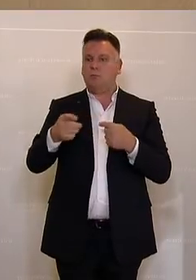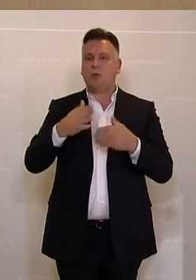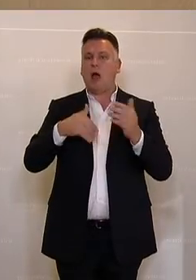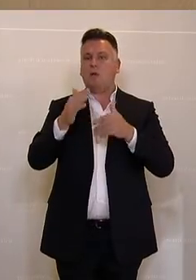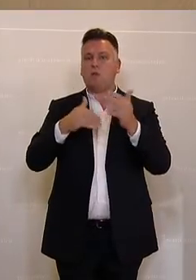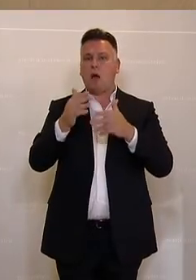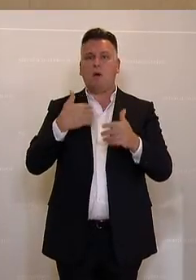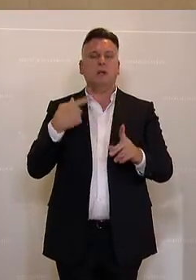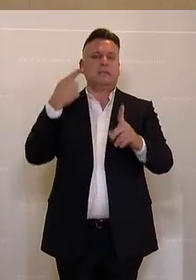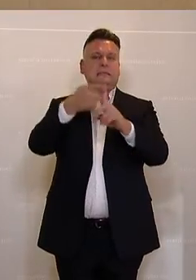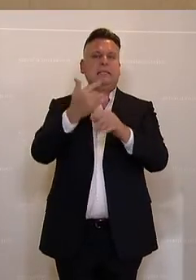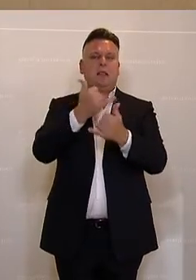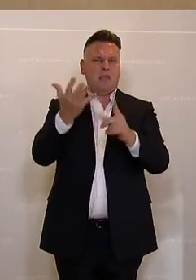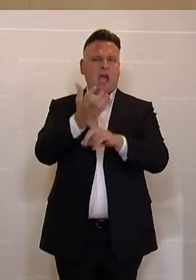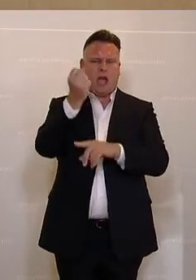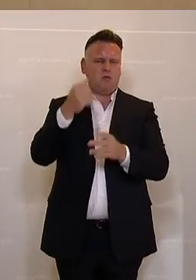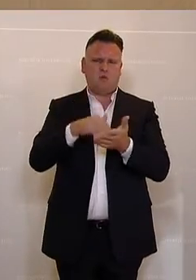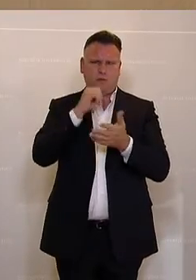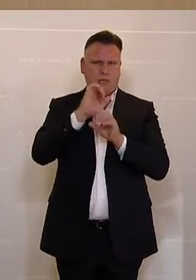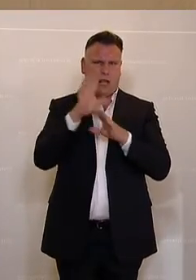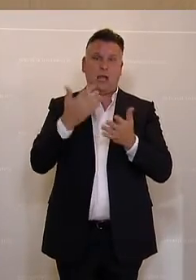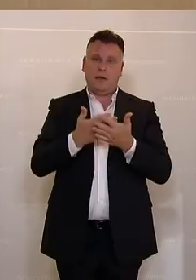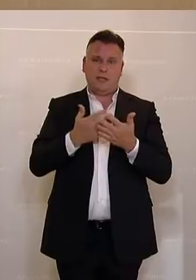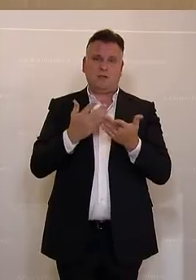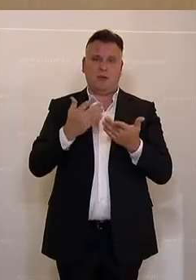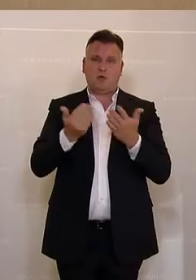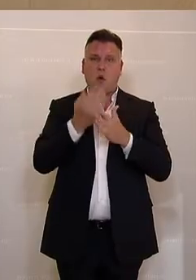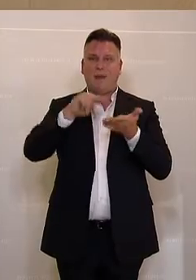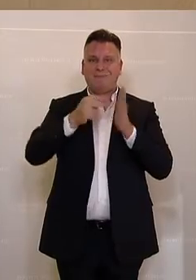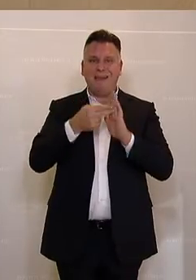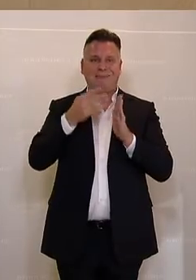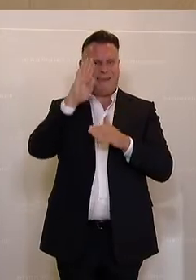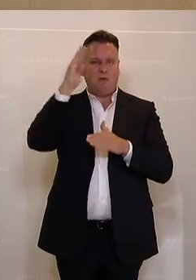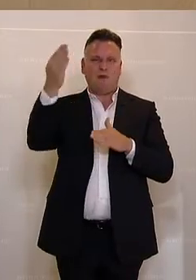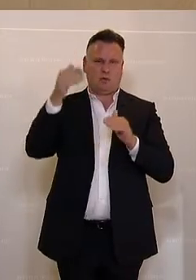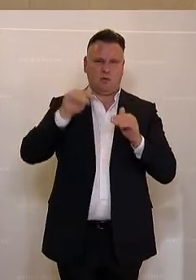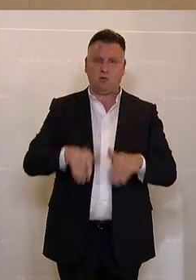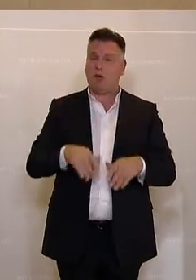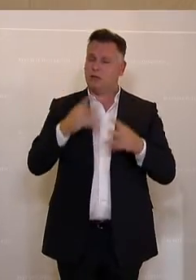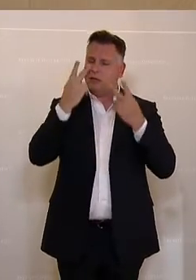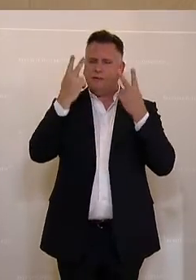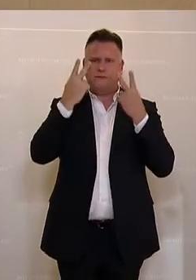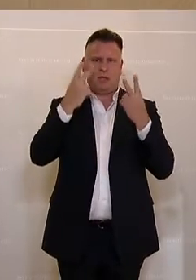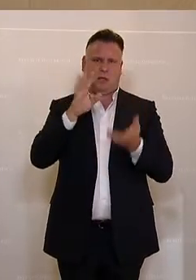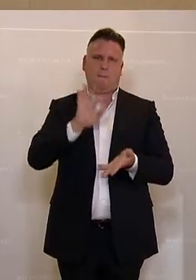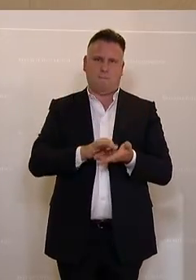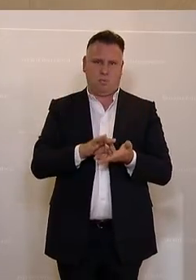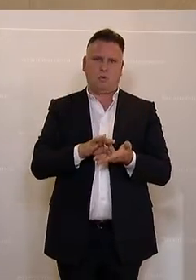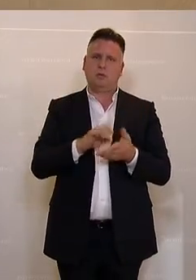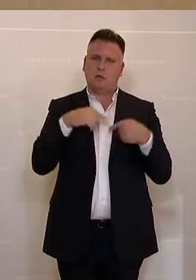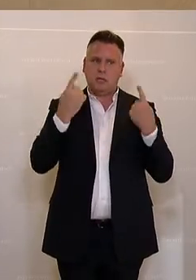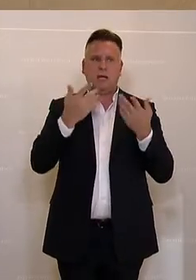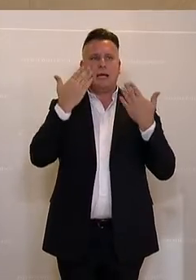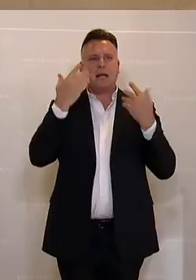um unsere Ziele zu erreichen. Und daher ist Innovation ein ganz entscheidender Faktor, ein Schlüssel eigentlich zur Erreichung unserer